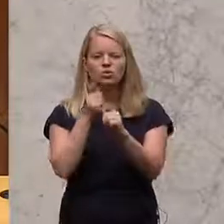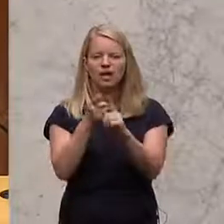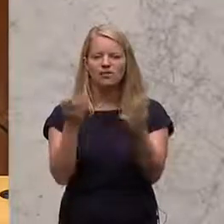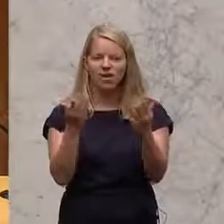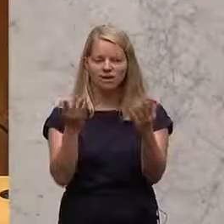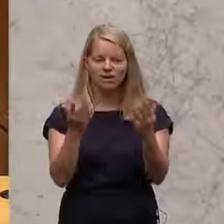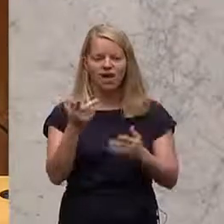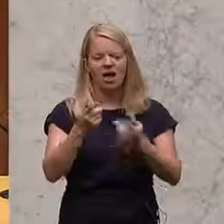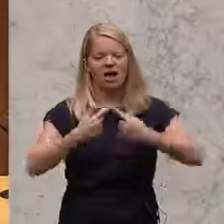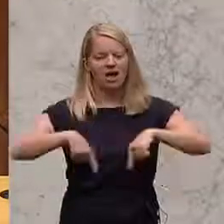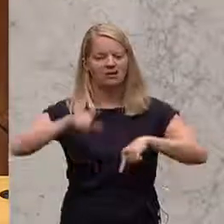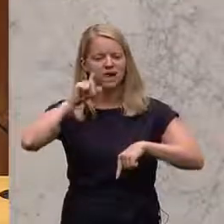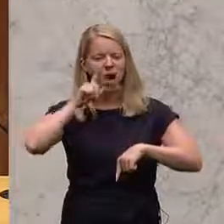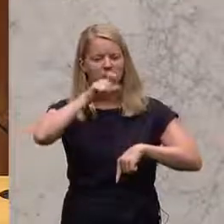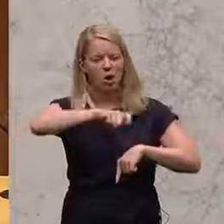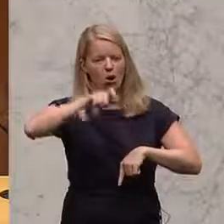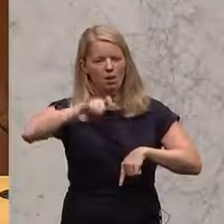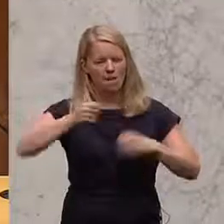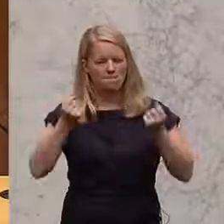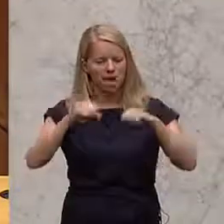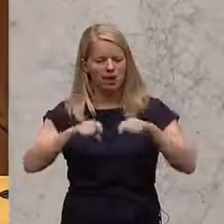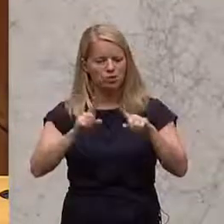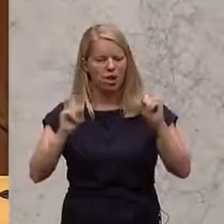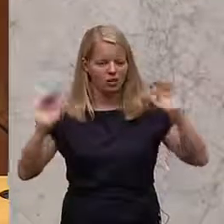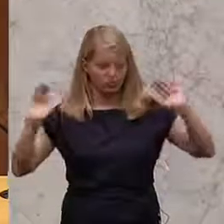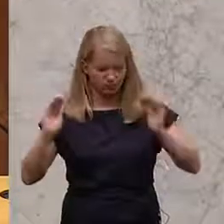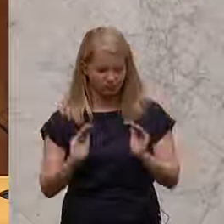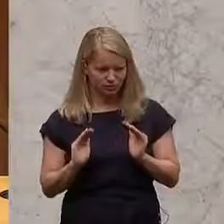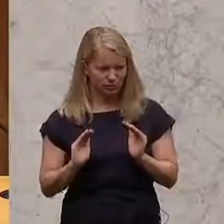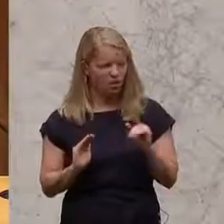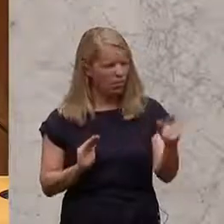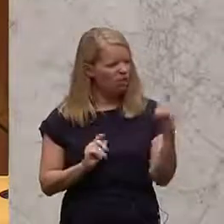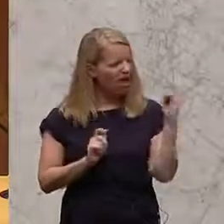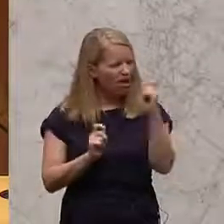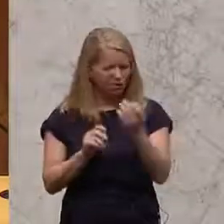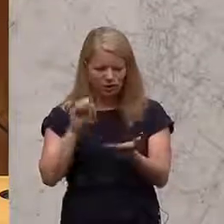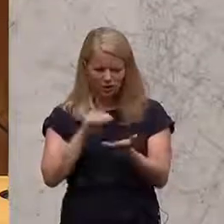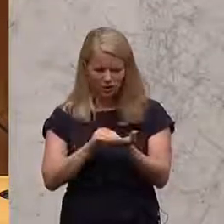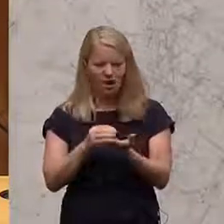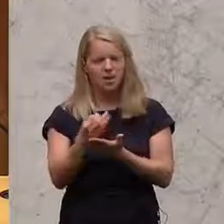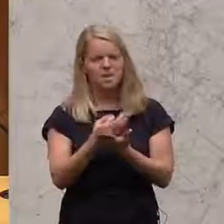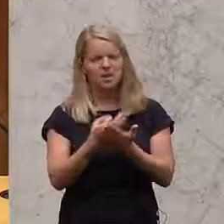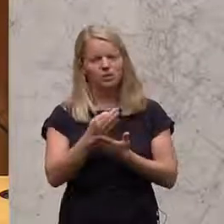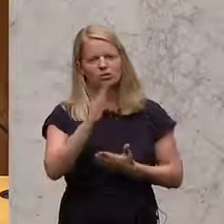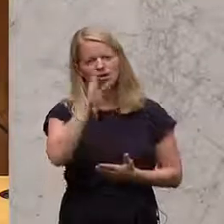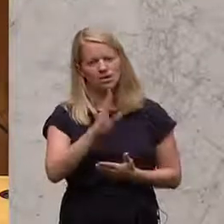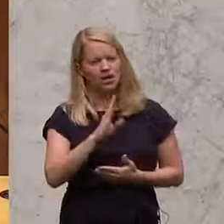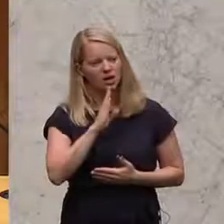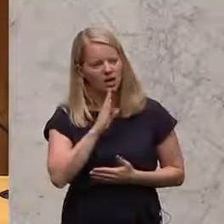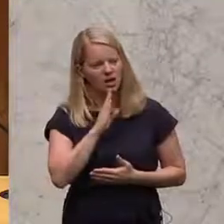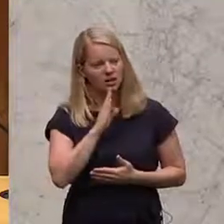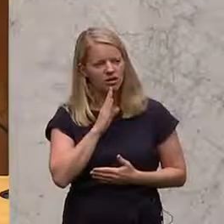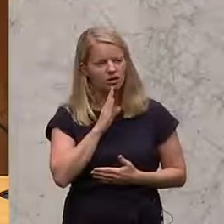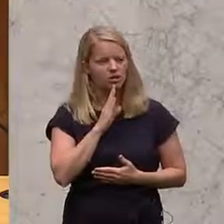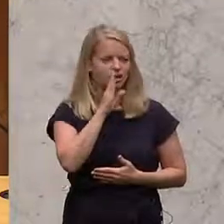Landeshauptleute zu verringern. Und in diesem Antrag steht drin, dass die Bildungsdirektoren und Direktorinnen, also